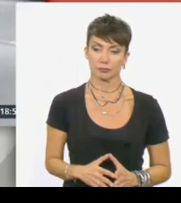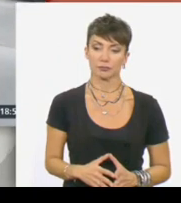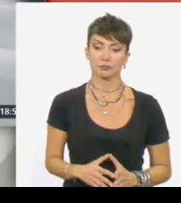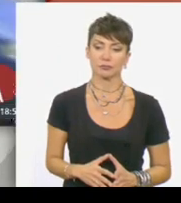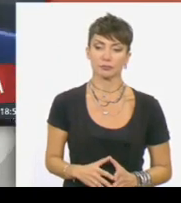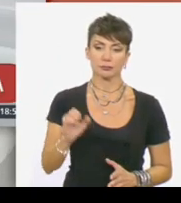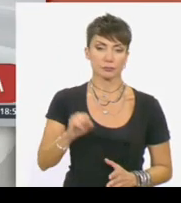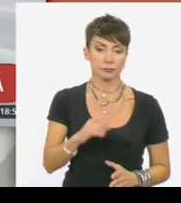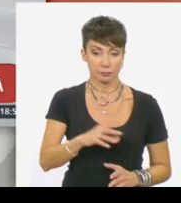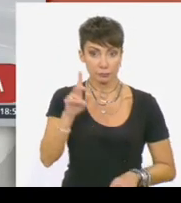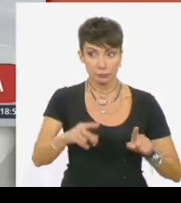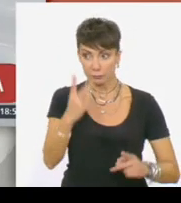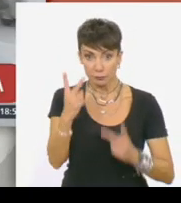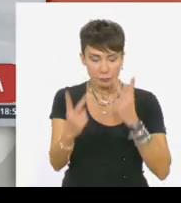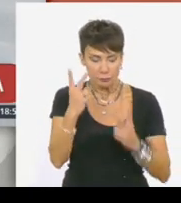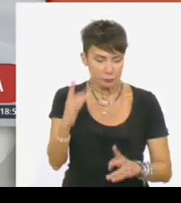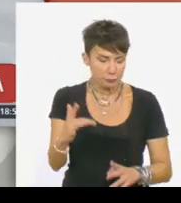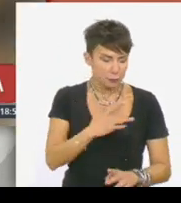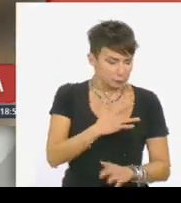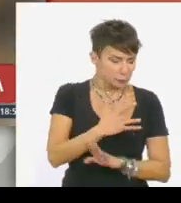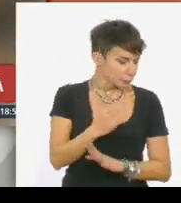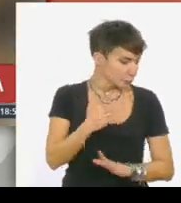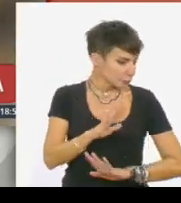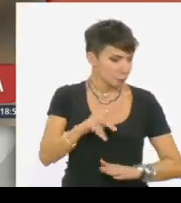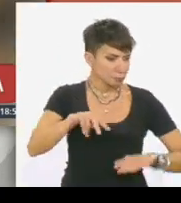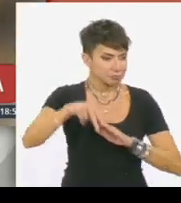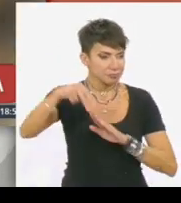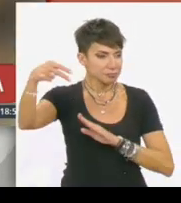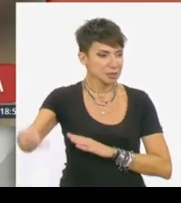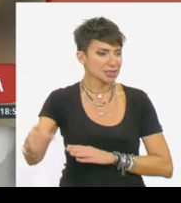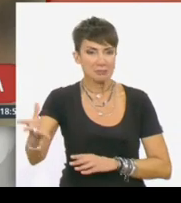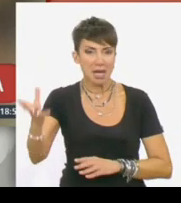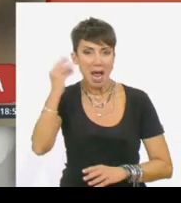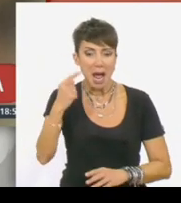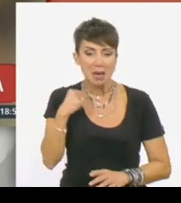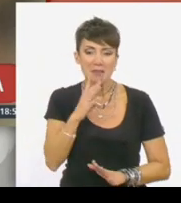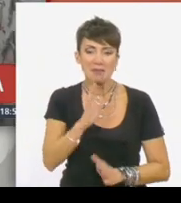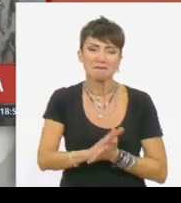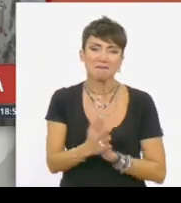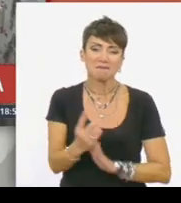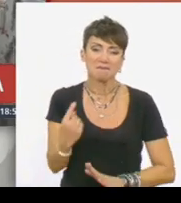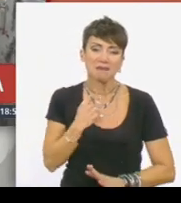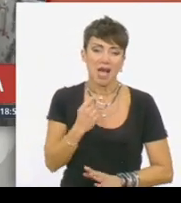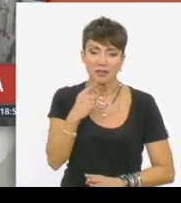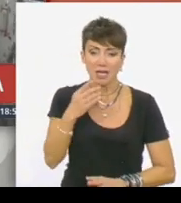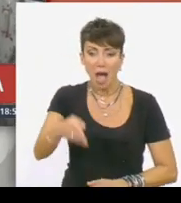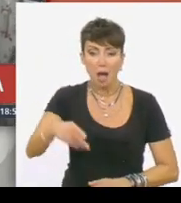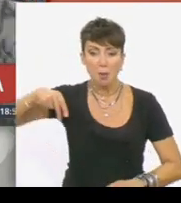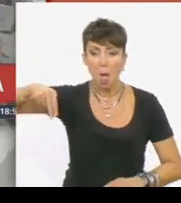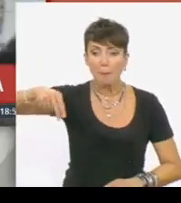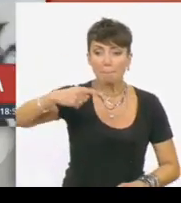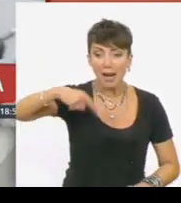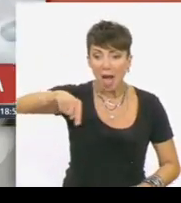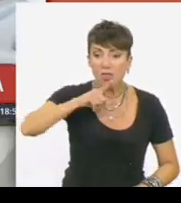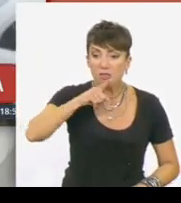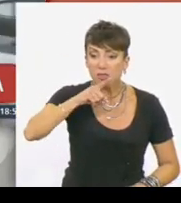Συγκλονισμένοι και όσοι έγιναν αυτόπτες μάρτυρες της παράσυρσης της νεαρής φοιτήτριας έμαθαν σήμερα ότι δεν τα κατάφερε. Από εδώ περνούσε η κοπέλα ακριβώς